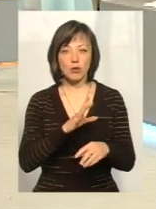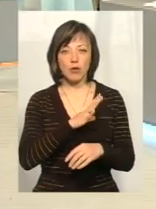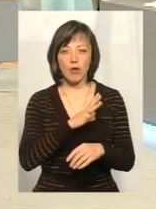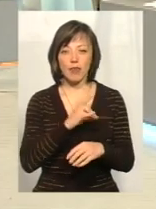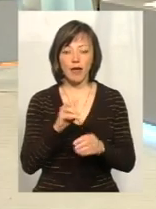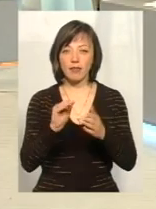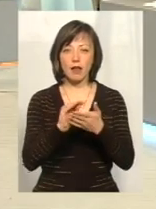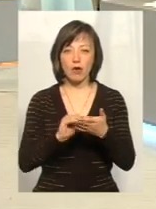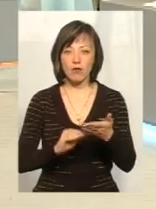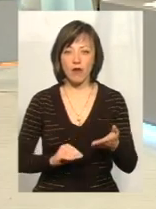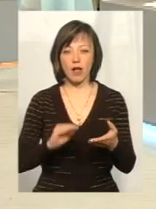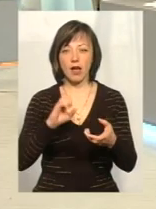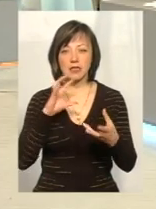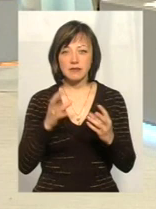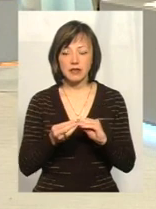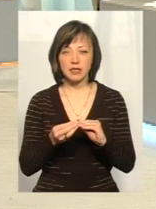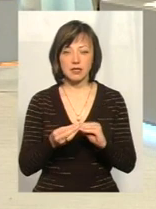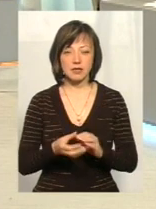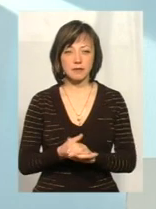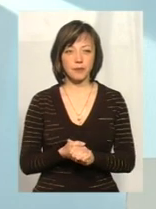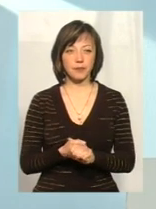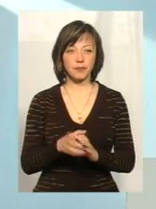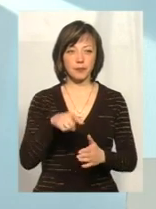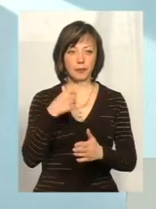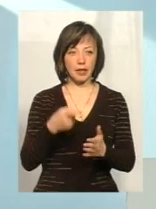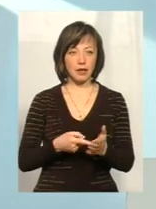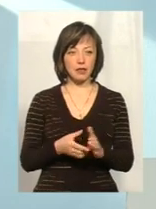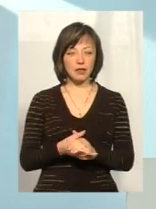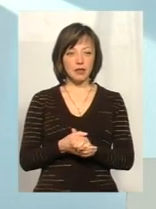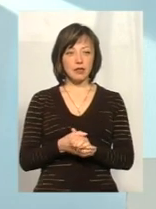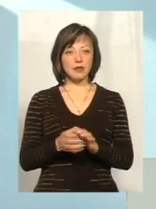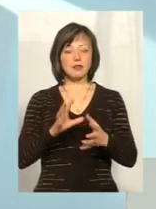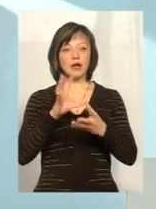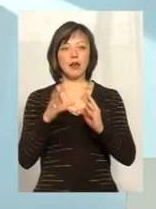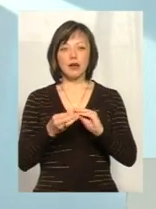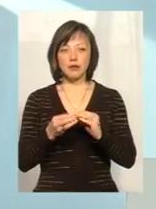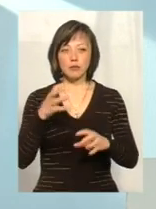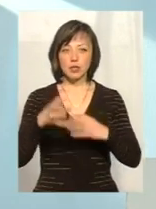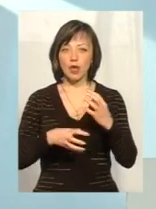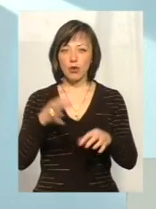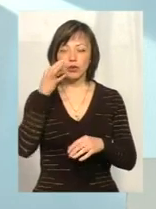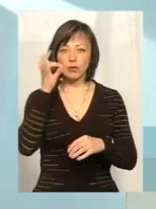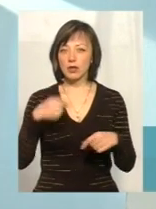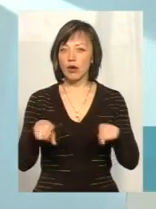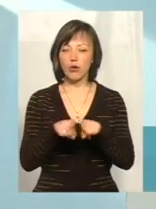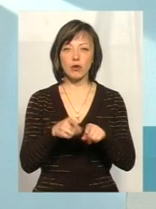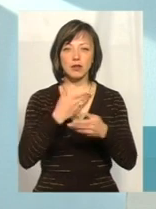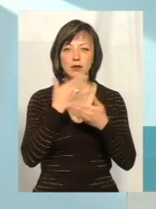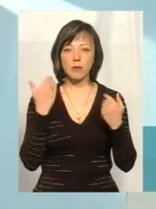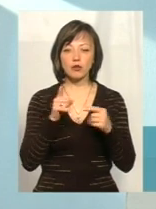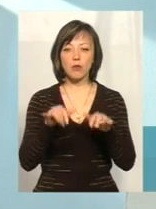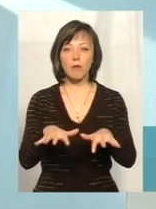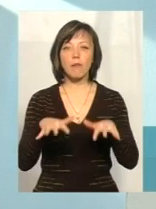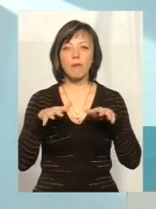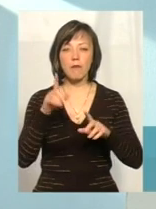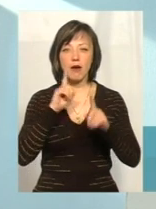таки не декларування, а звітність? Взагалі, по міжнародній практиці такого немає. Те, що сьогодні в стінах парламенту